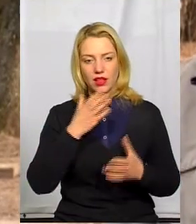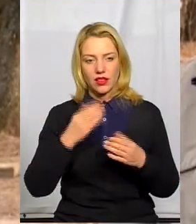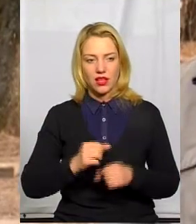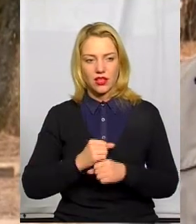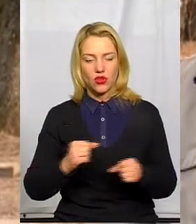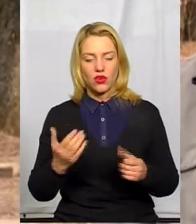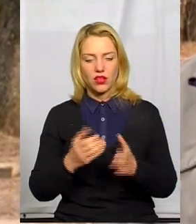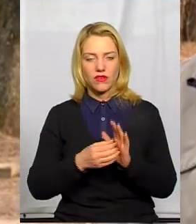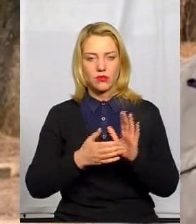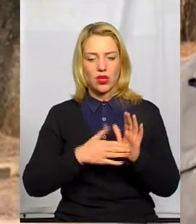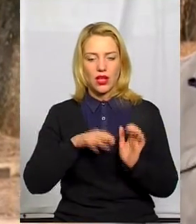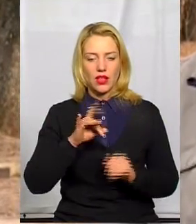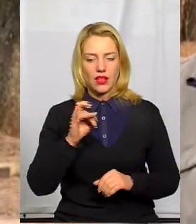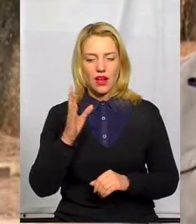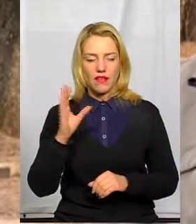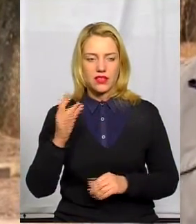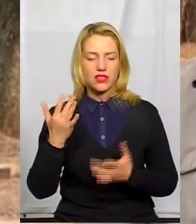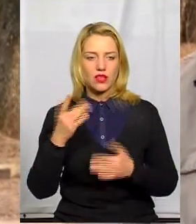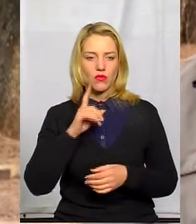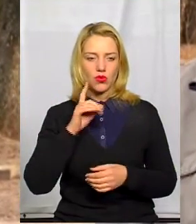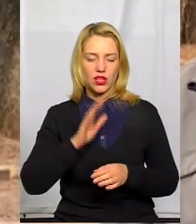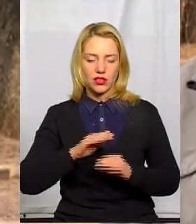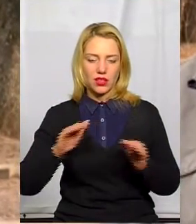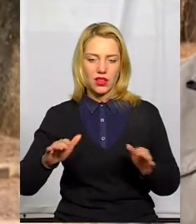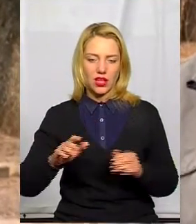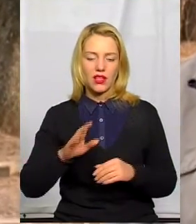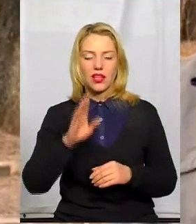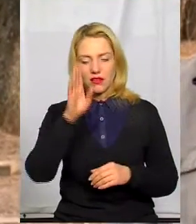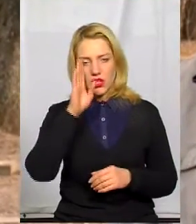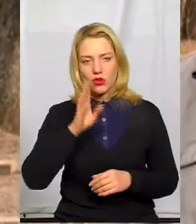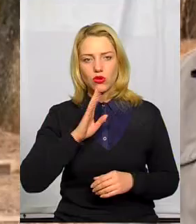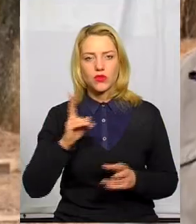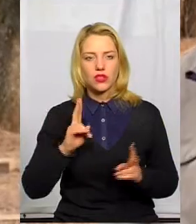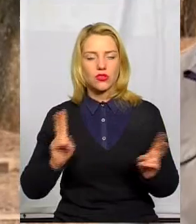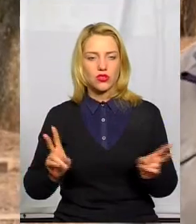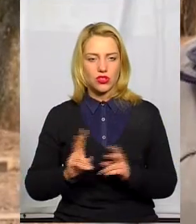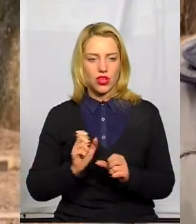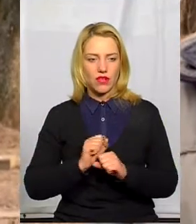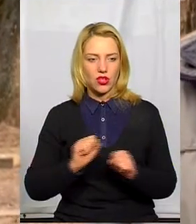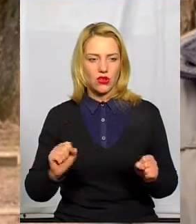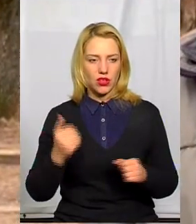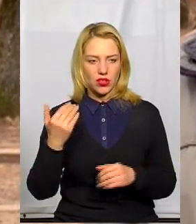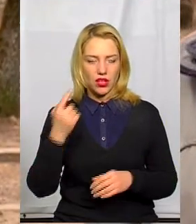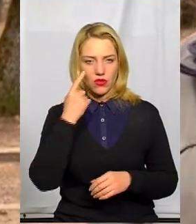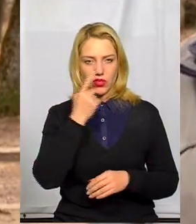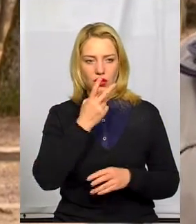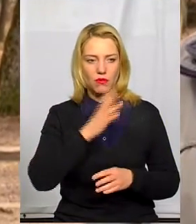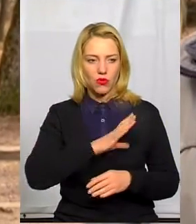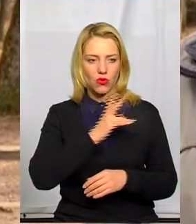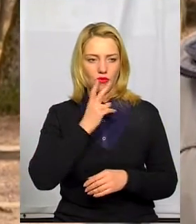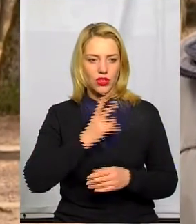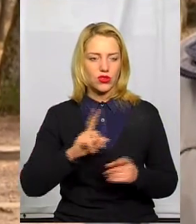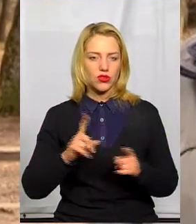в травні, скільки молодих дітей, дівчат, хлопців стояли в центрі міста, зустрічали цих героїв. І в їхніх очах було видно, що це